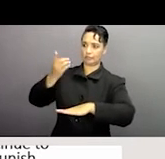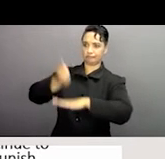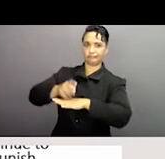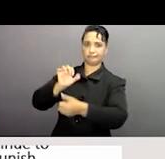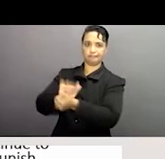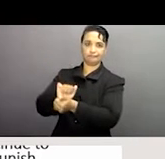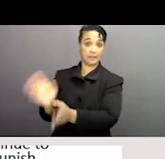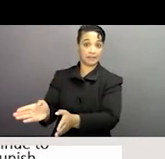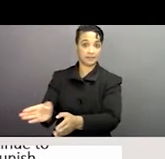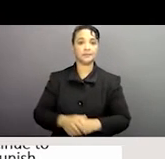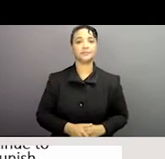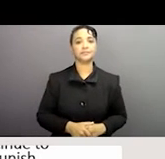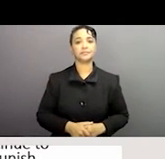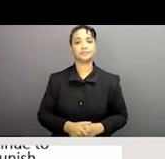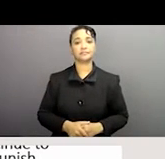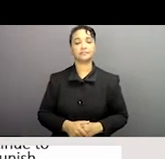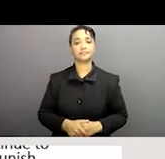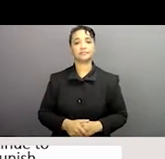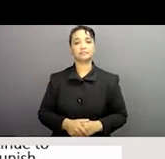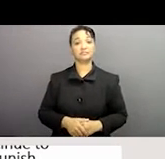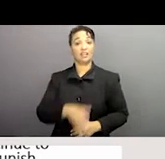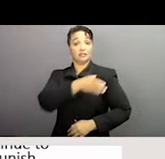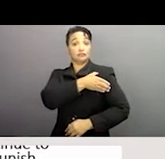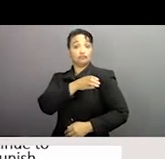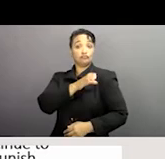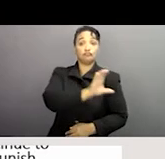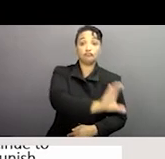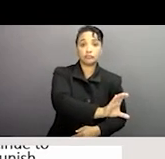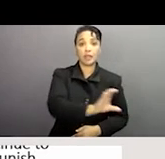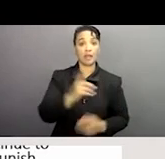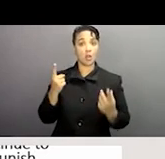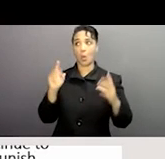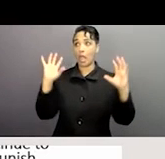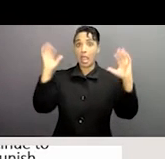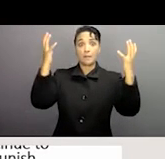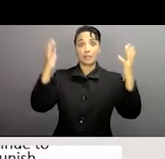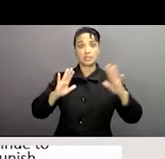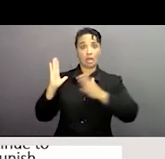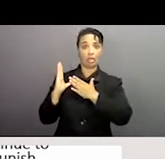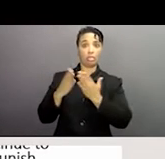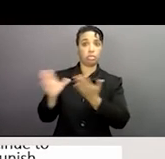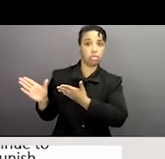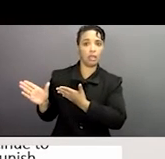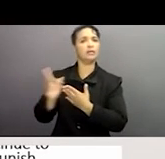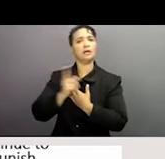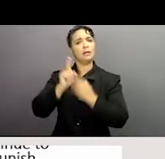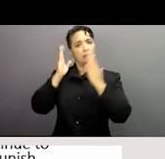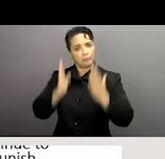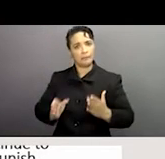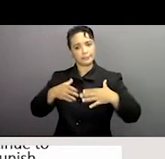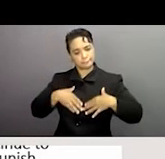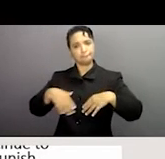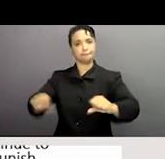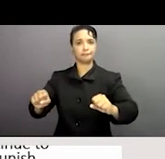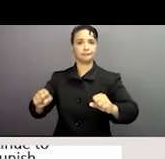obligations semblent être ou ne peuvent pas être déléguées même lors de cette urgence comme